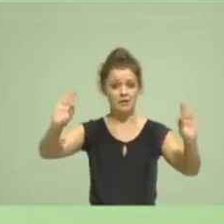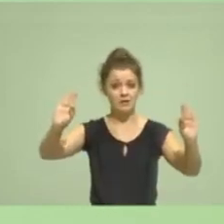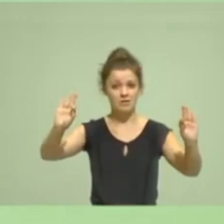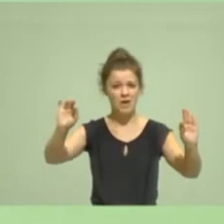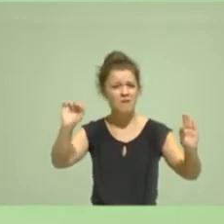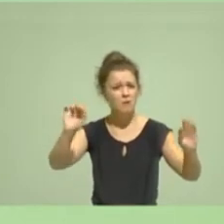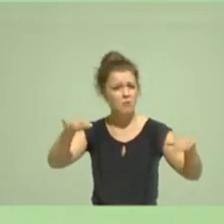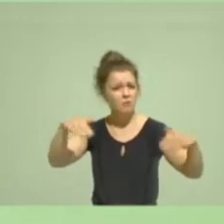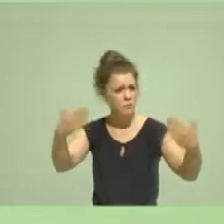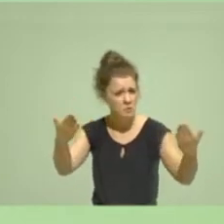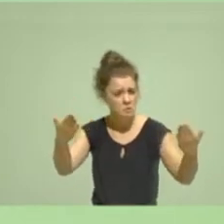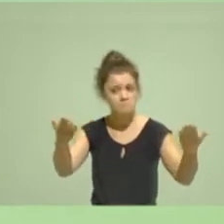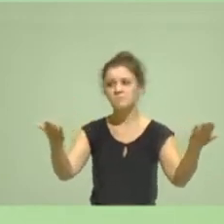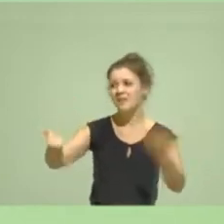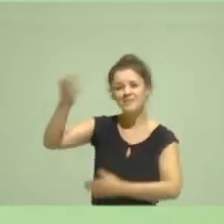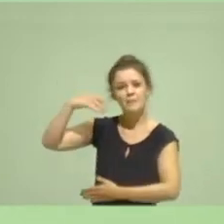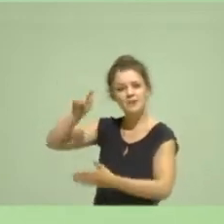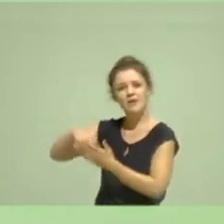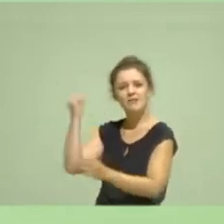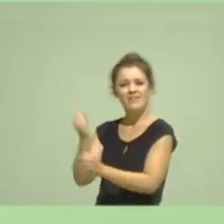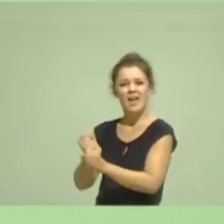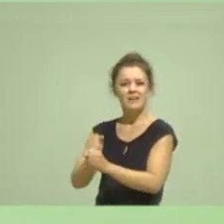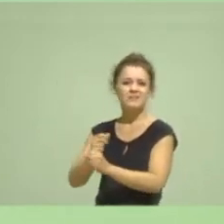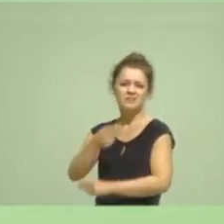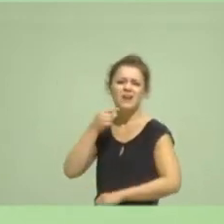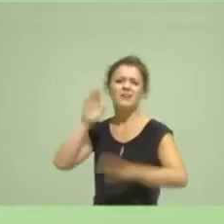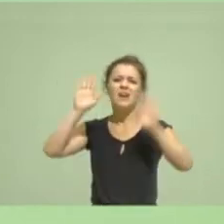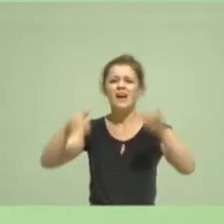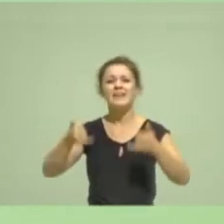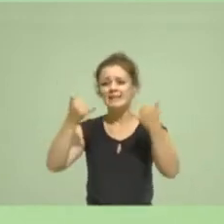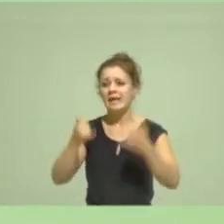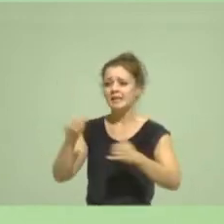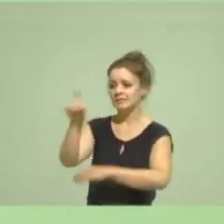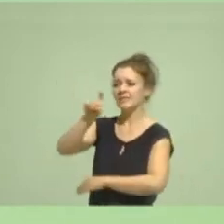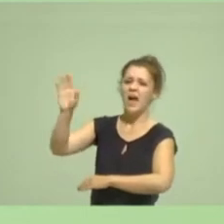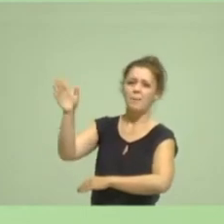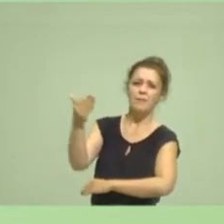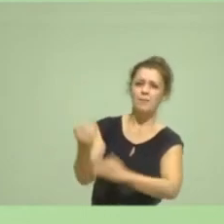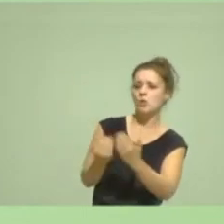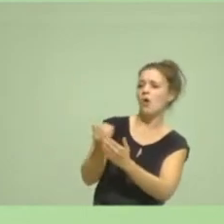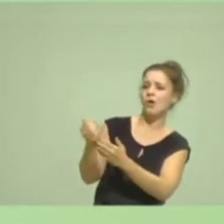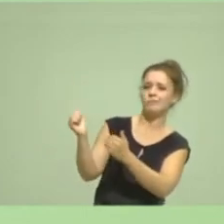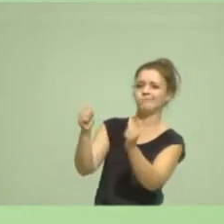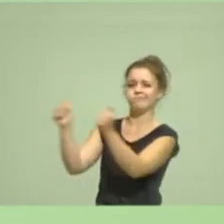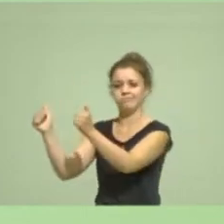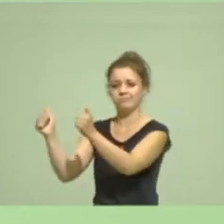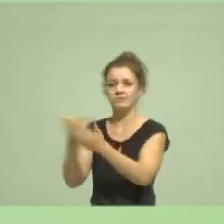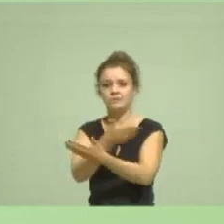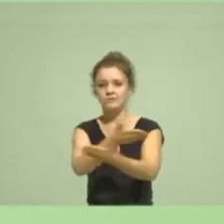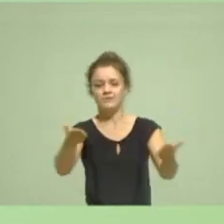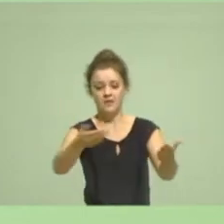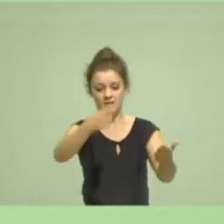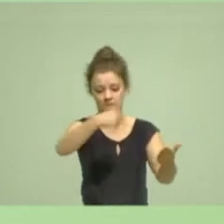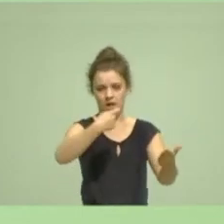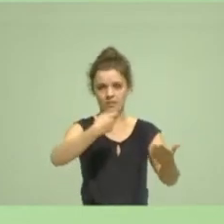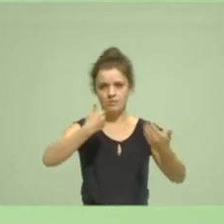das ist jetzt ein Lagerwechsel, eine lagerübergreifende Möglichkeit, nachdem ihr entschieden habt, dass wir aus